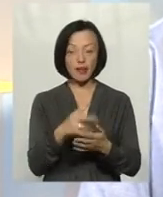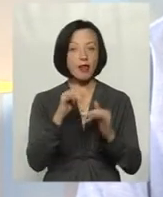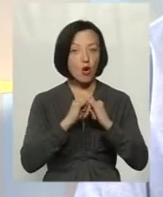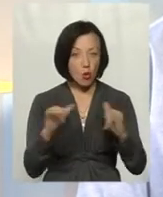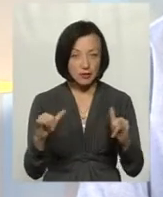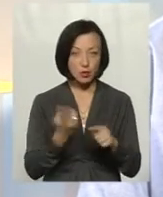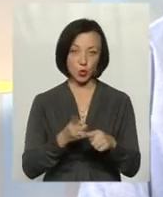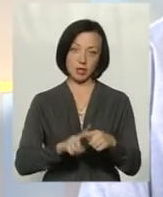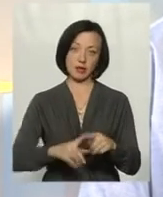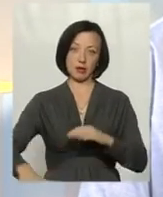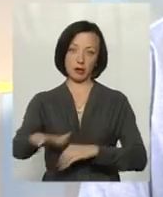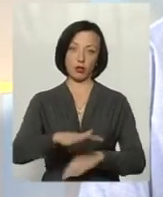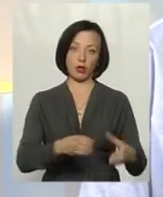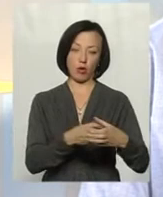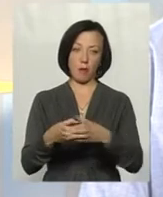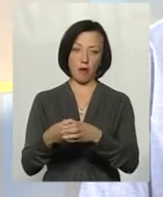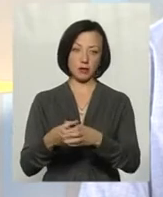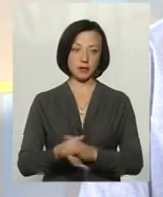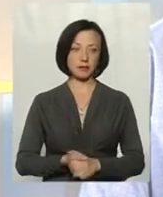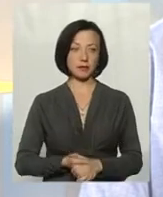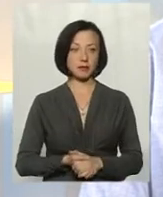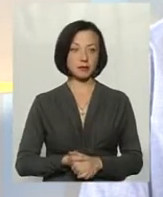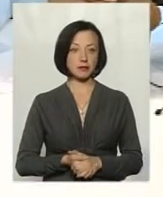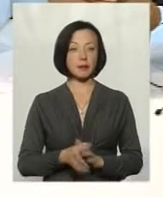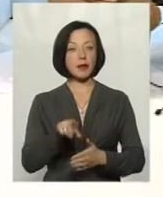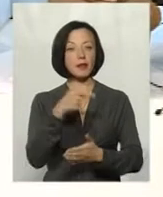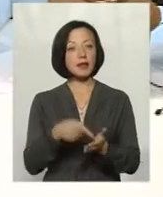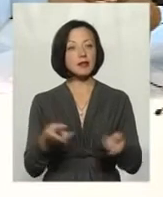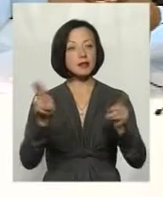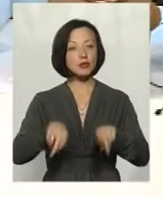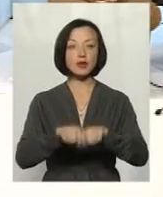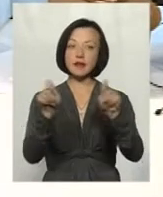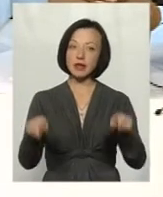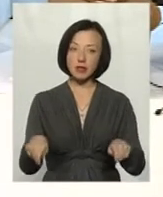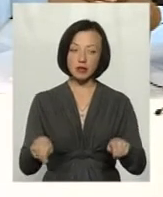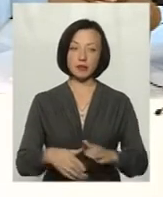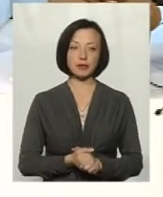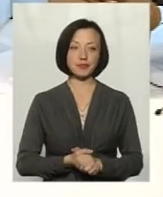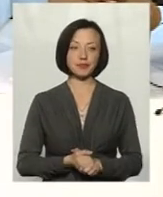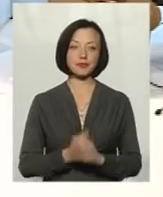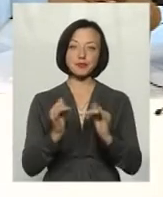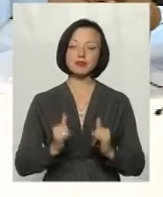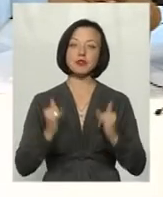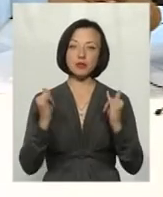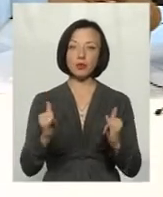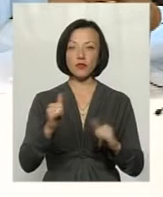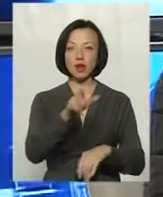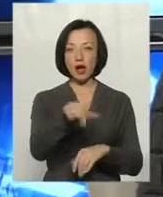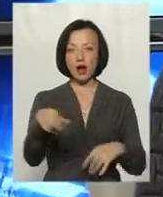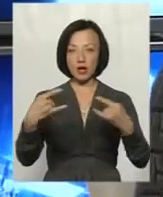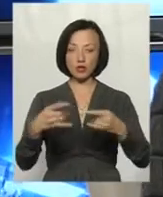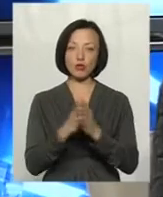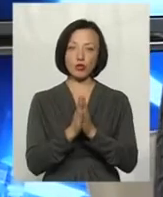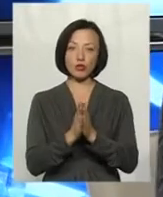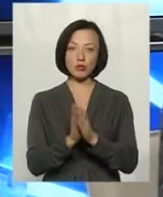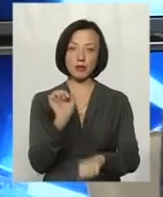розвиток цих територіальних громад? Питання залишається відкритим. Звичайно. Шановних глядачів, прошу